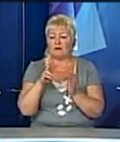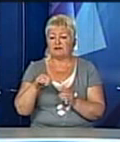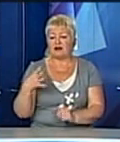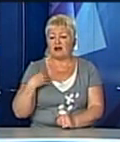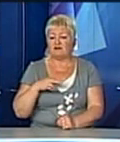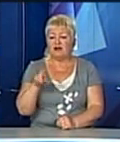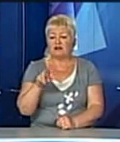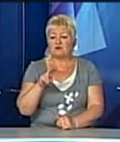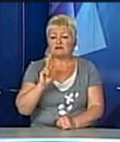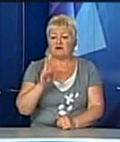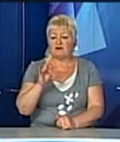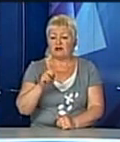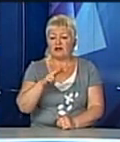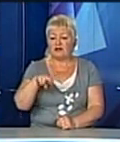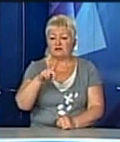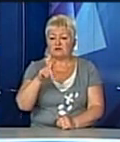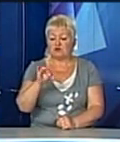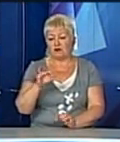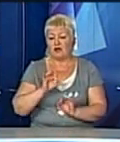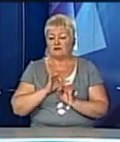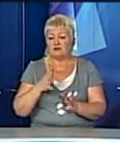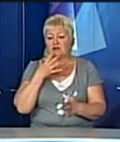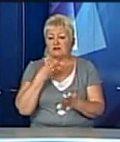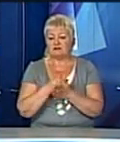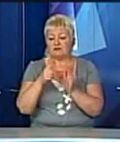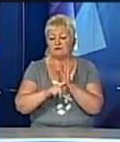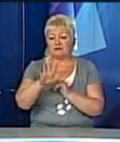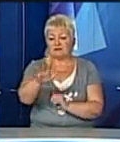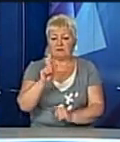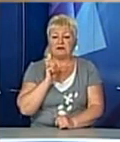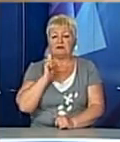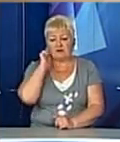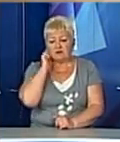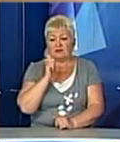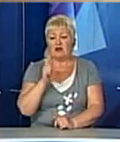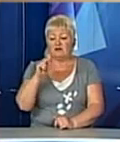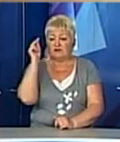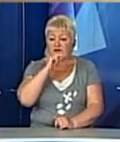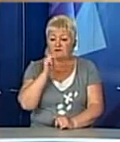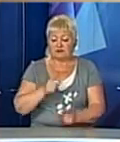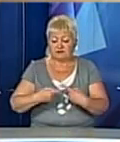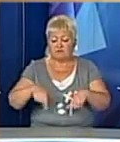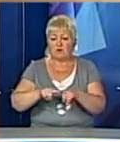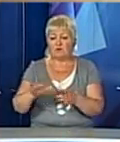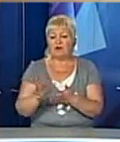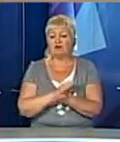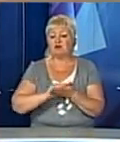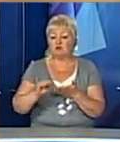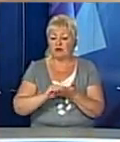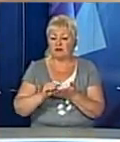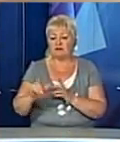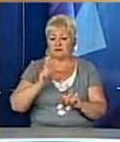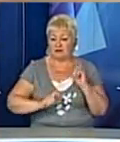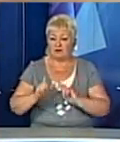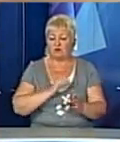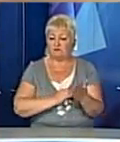Львів Ярослав Кензір відзначає свій 75-літній ювілей. Він навчався на факультеті журналістики, Франкового